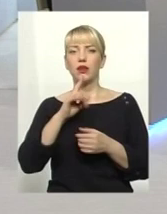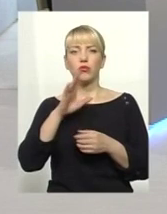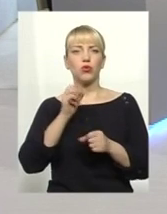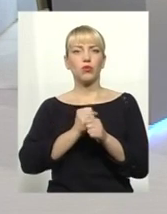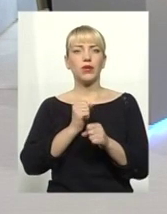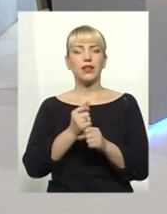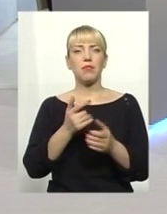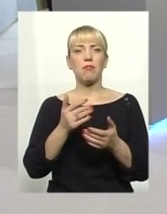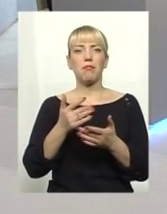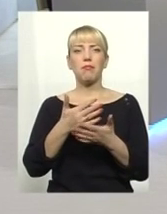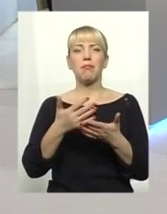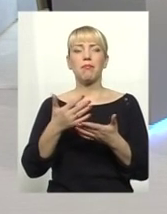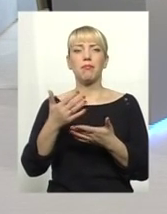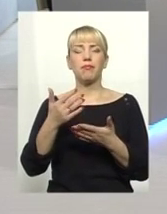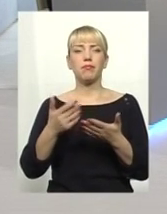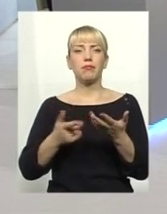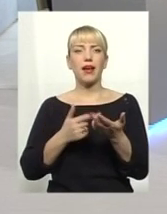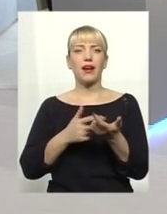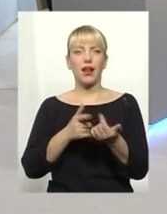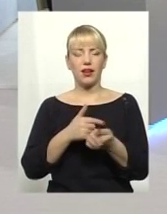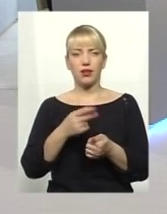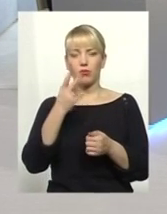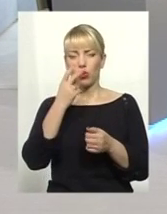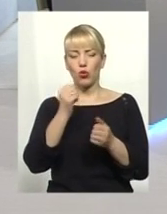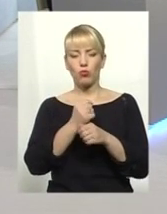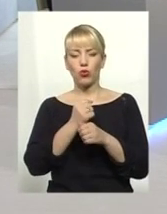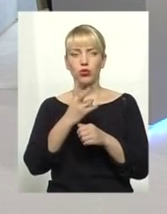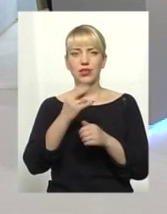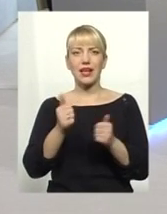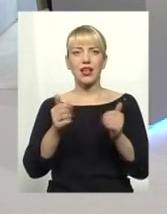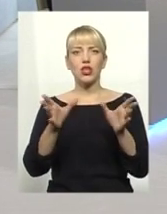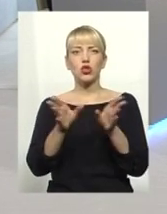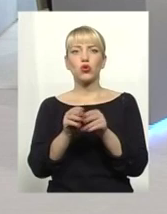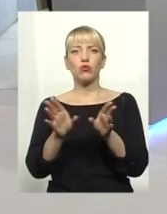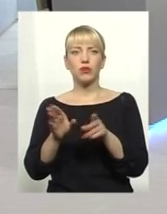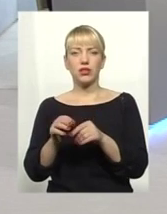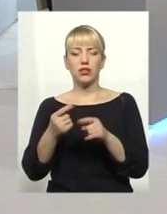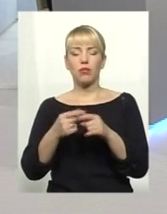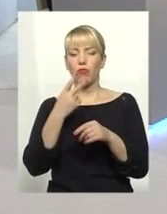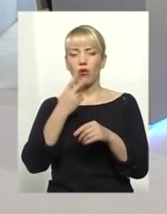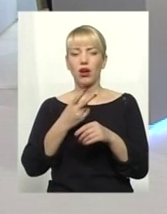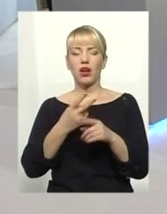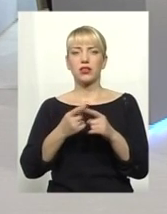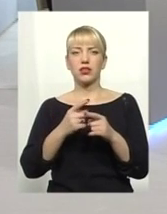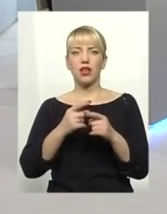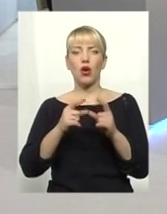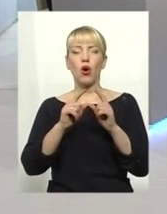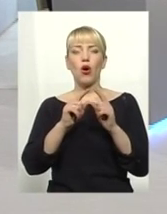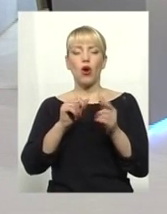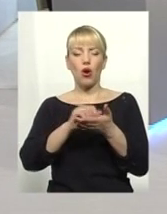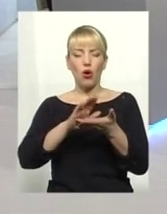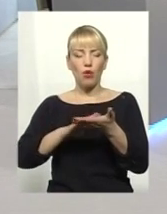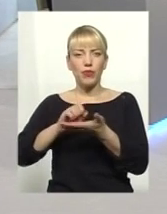Показана робота за сумісством. Одним словом, певне таке коло об'єктів, які